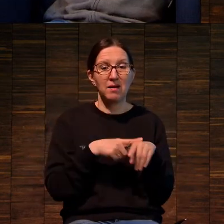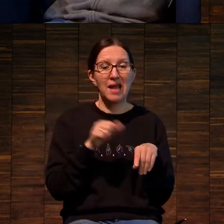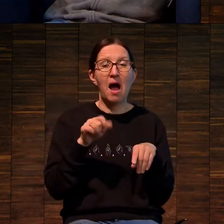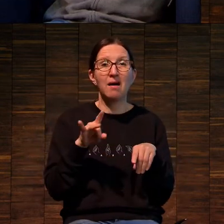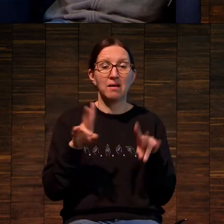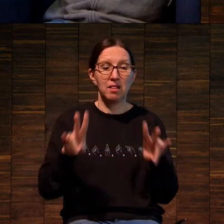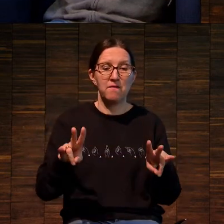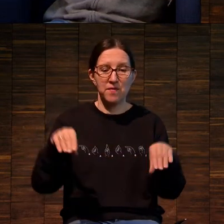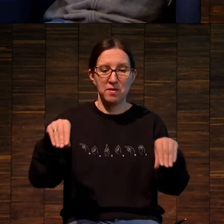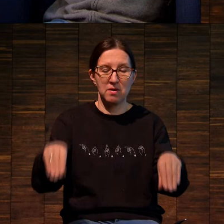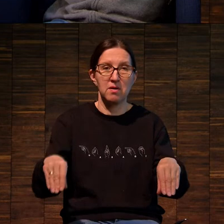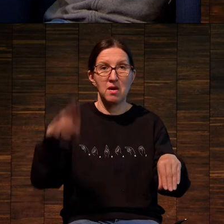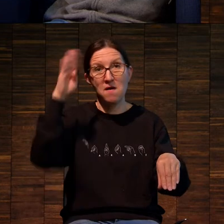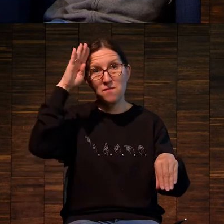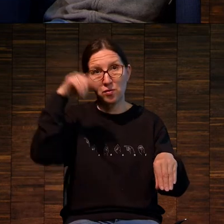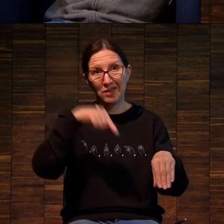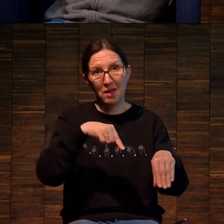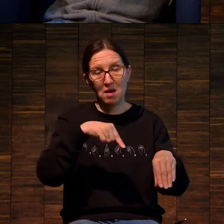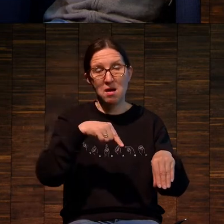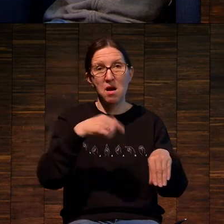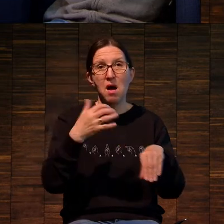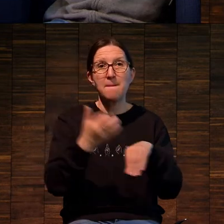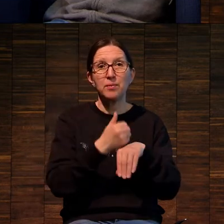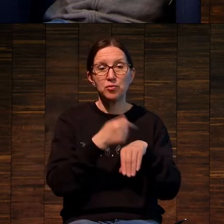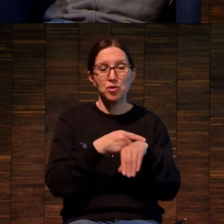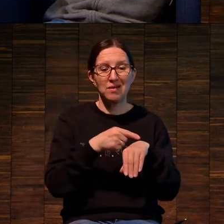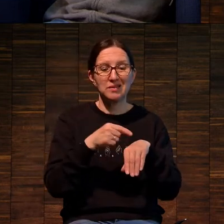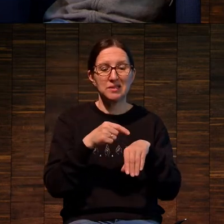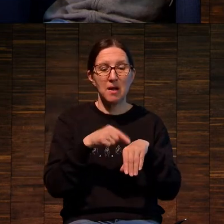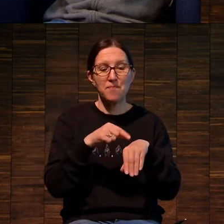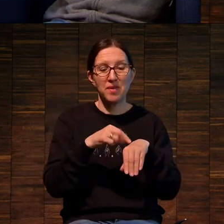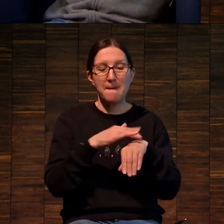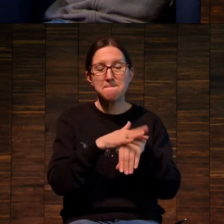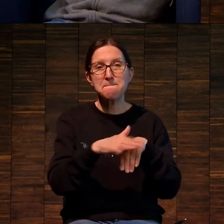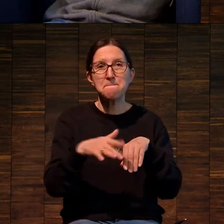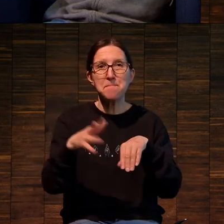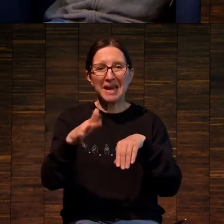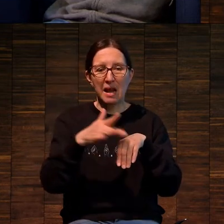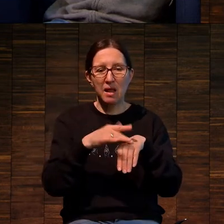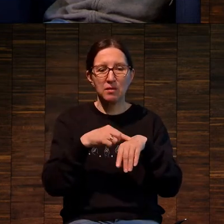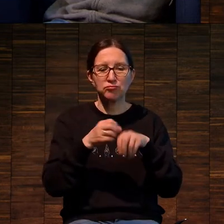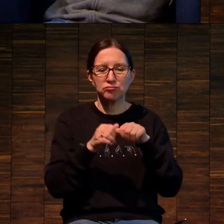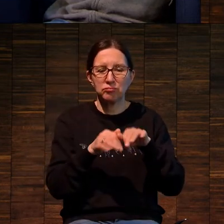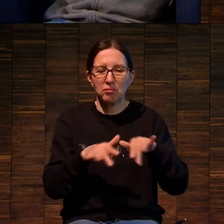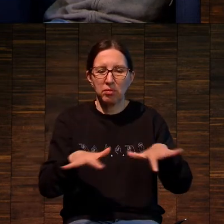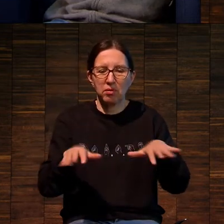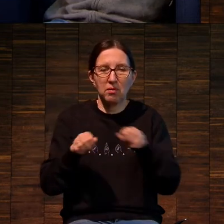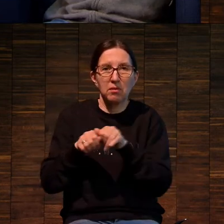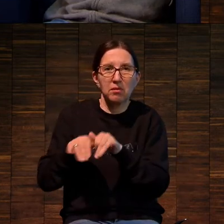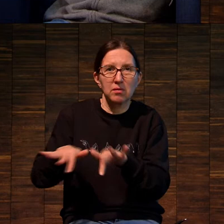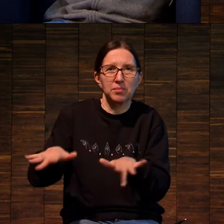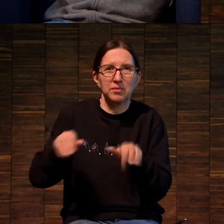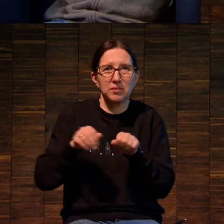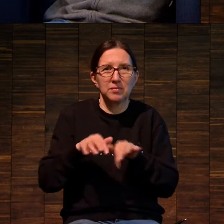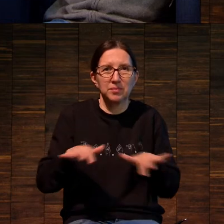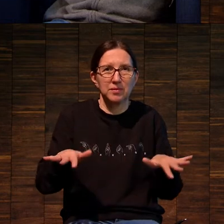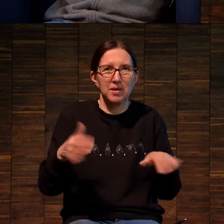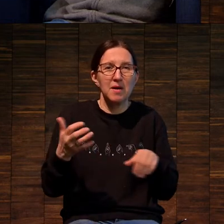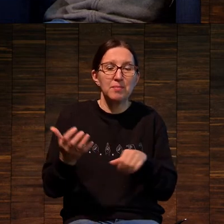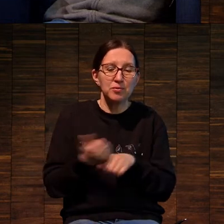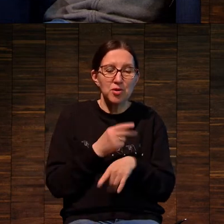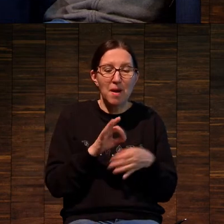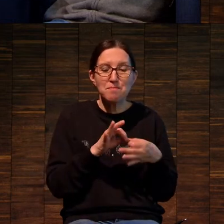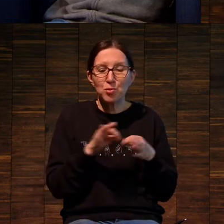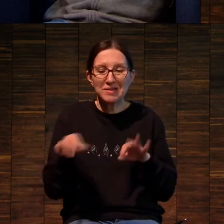лежал в воде, эта пыль начала там диффундировать, расплываться. То есть процесс